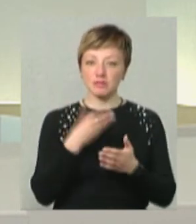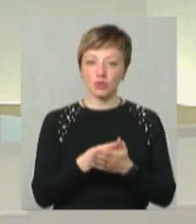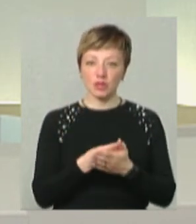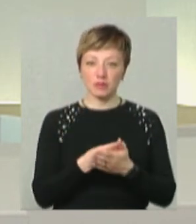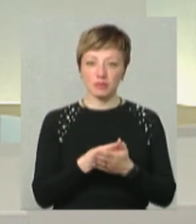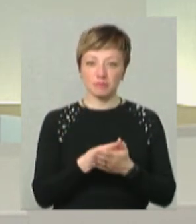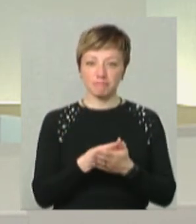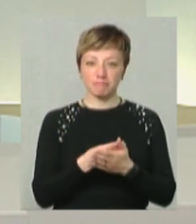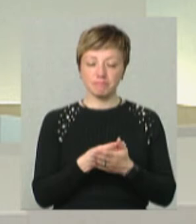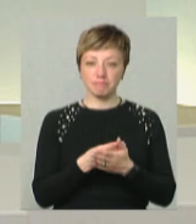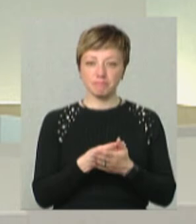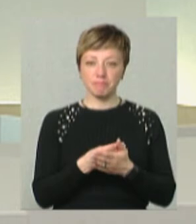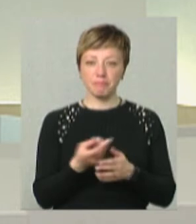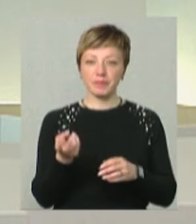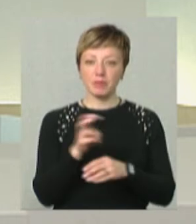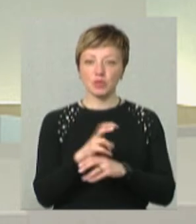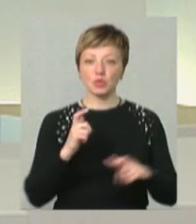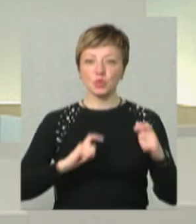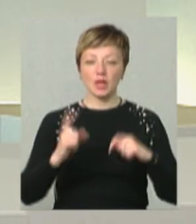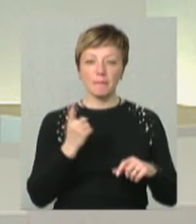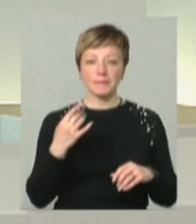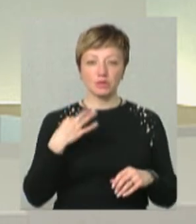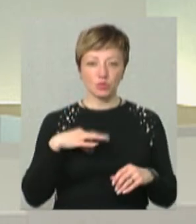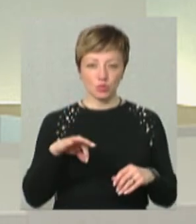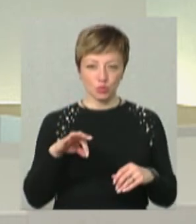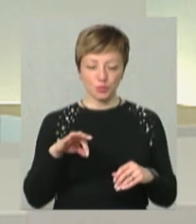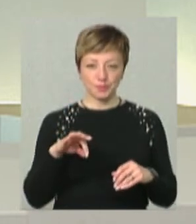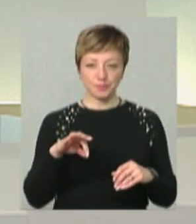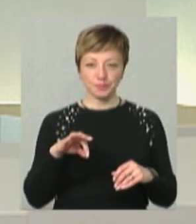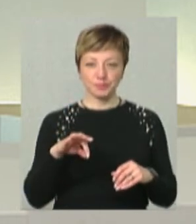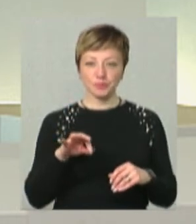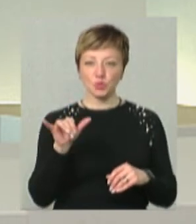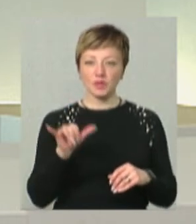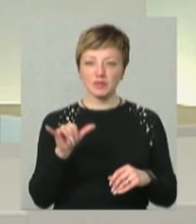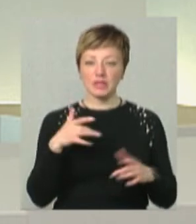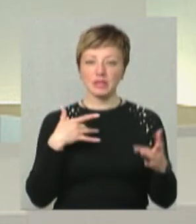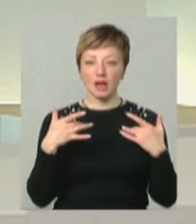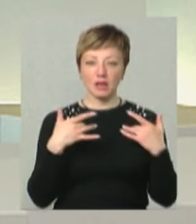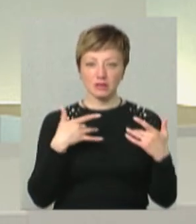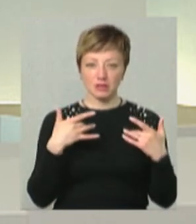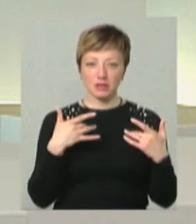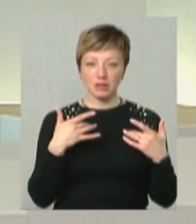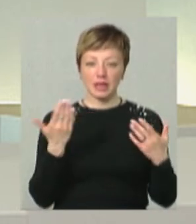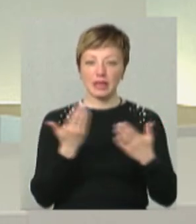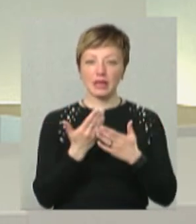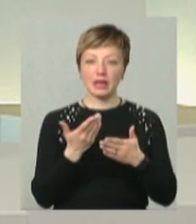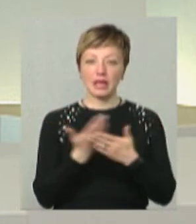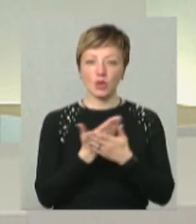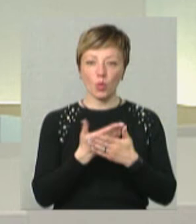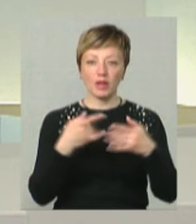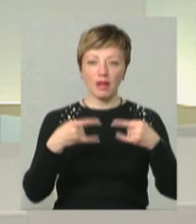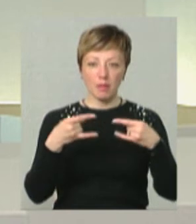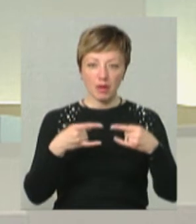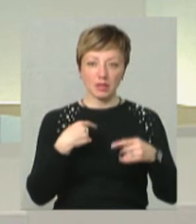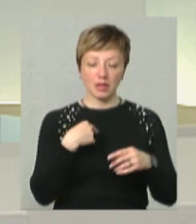Наприклад, прийшли студенти першого курсу університету театру кіно і телебачення імені Карпенка Карлова.